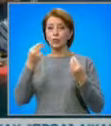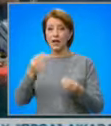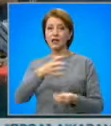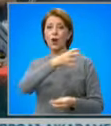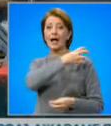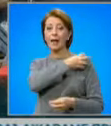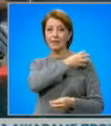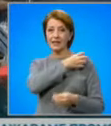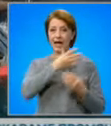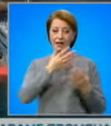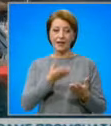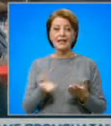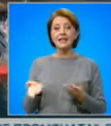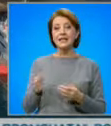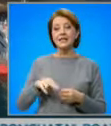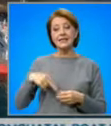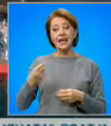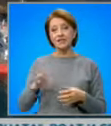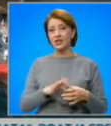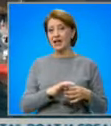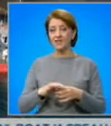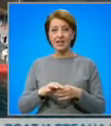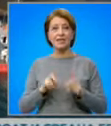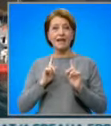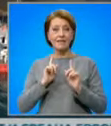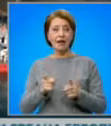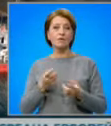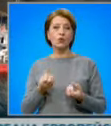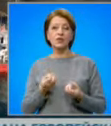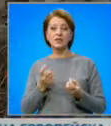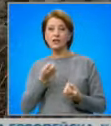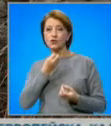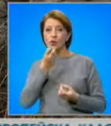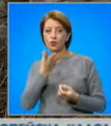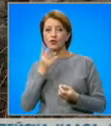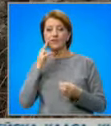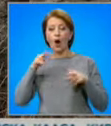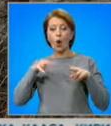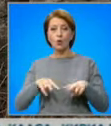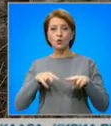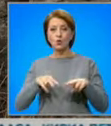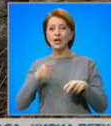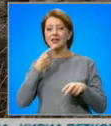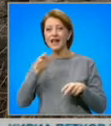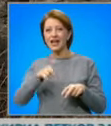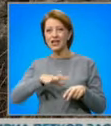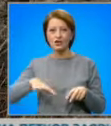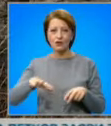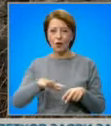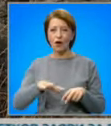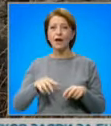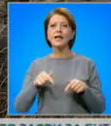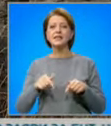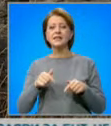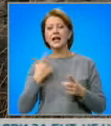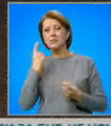връзка с дежурните от службата за управление на морския трафик е трябвало да стане при навлизане в контролираната от тях зона. На този етап има